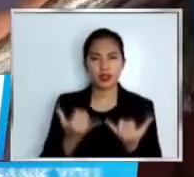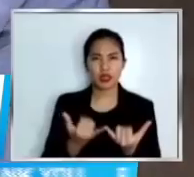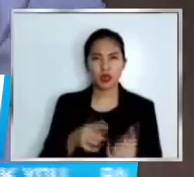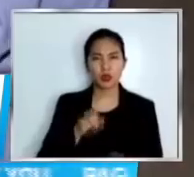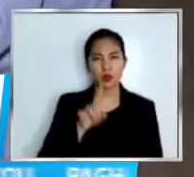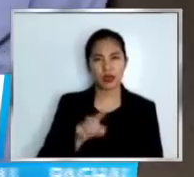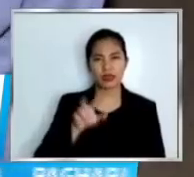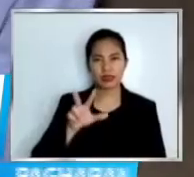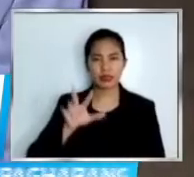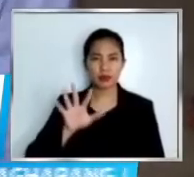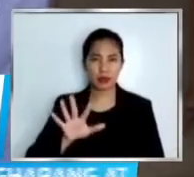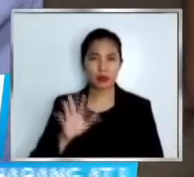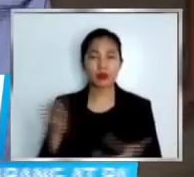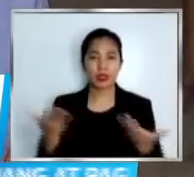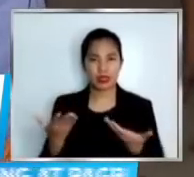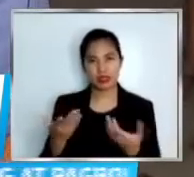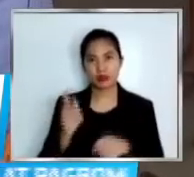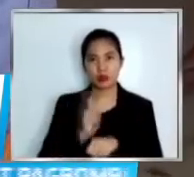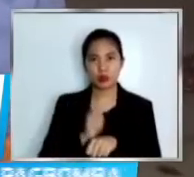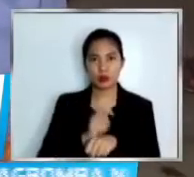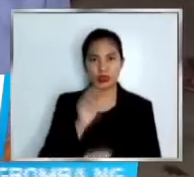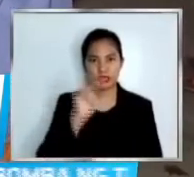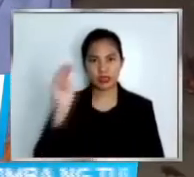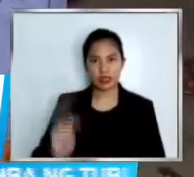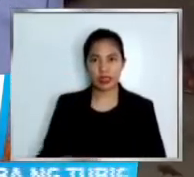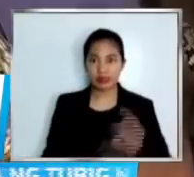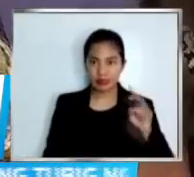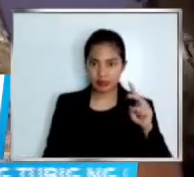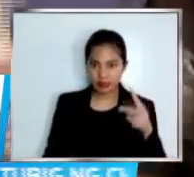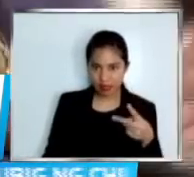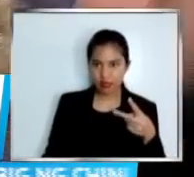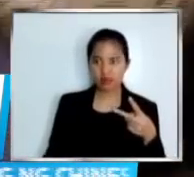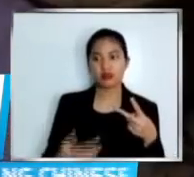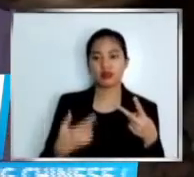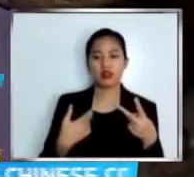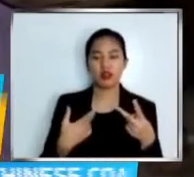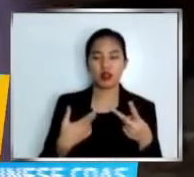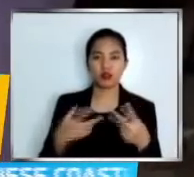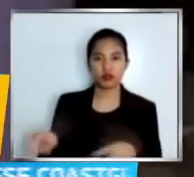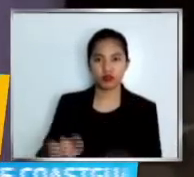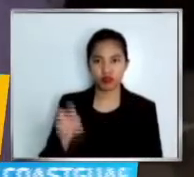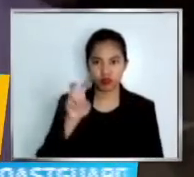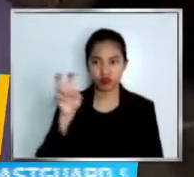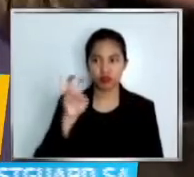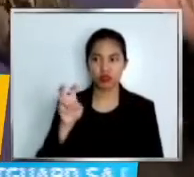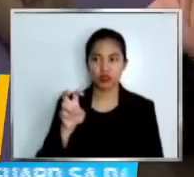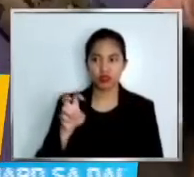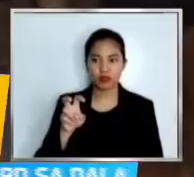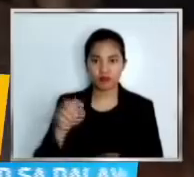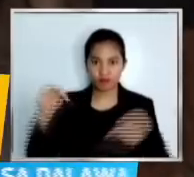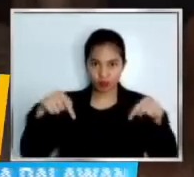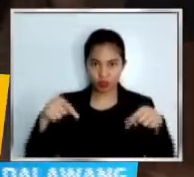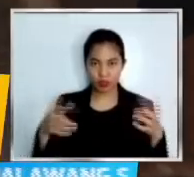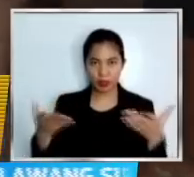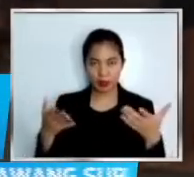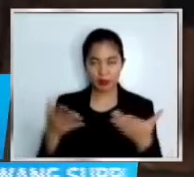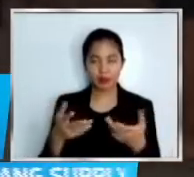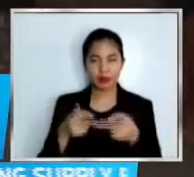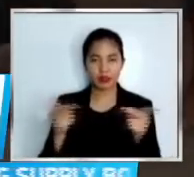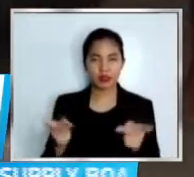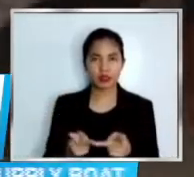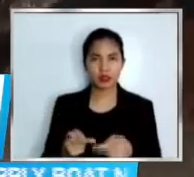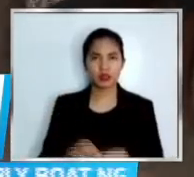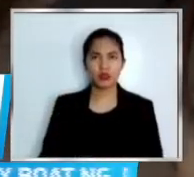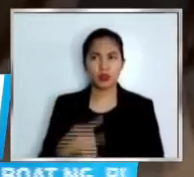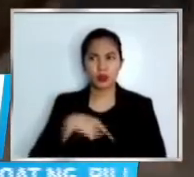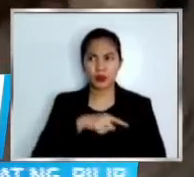kagabi. Pangalawang beses na raw niyang nakahuli ng sawa rito. Siyempre ma'am, naalama po kami. Nakagulo.